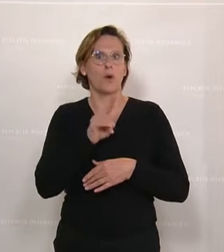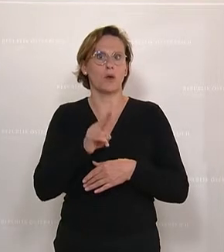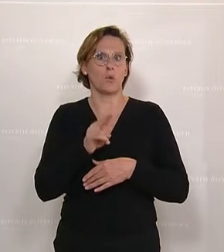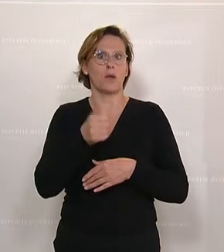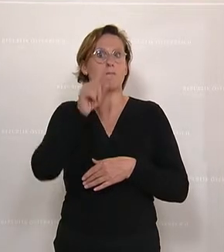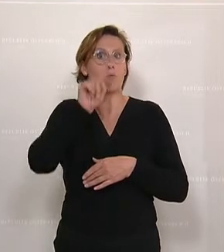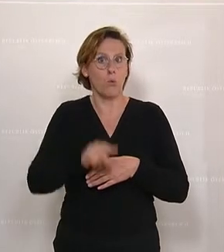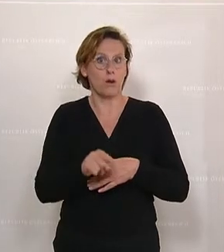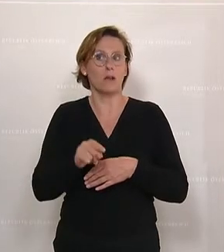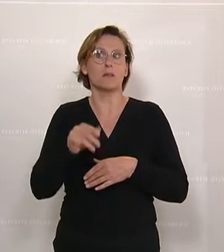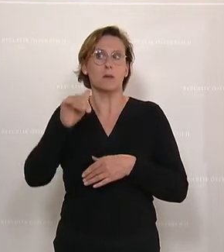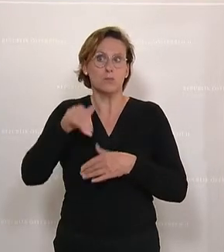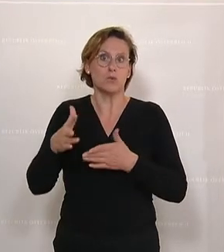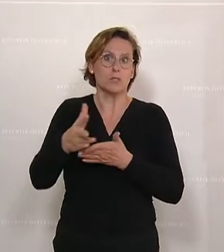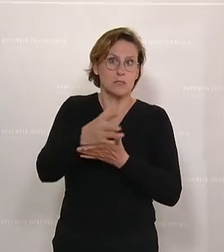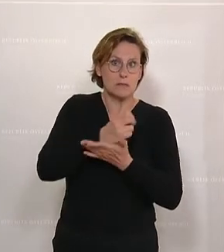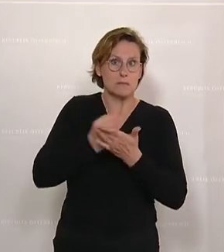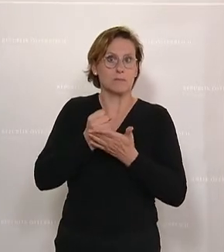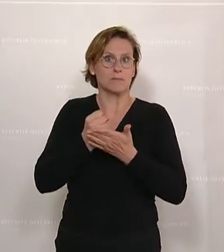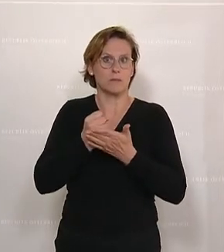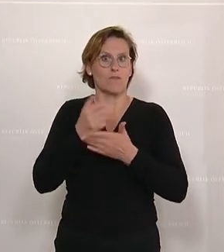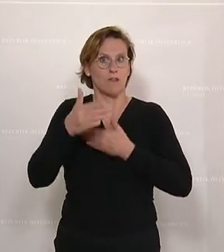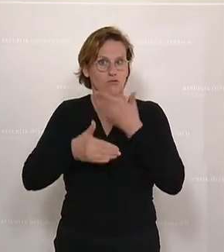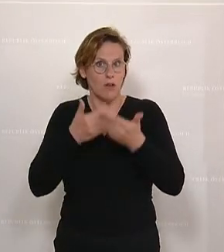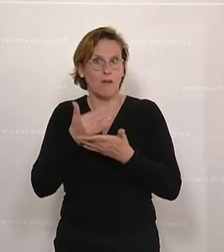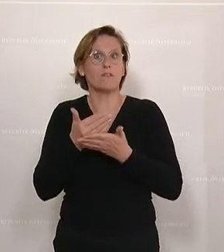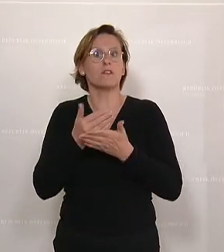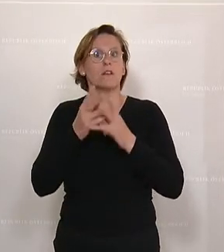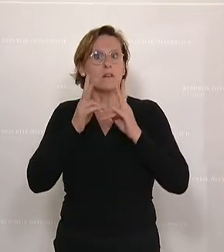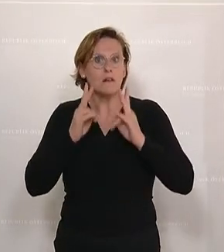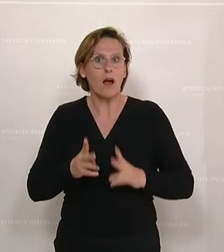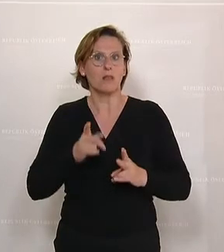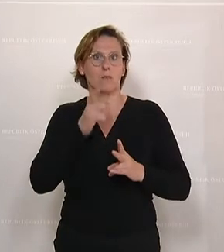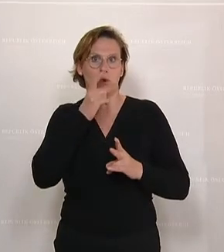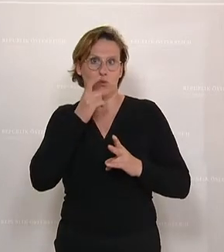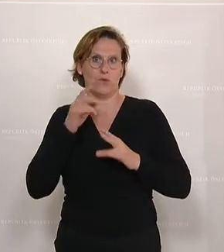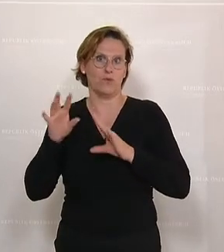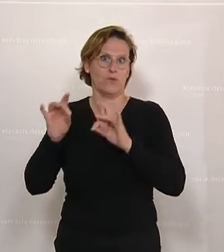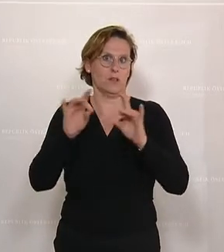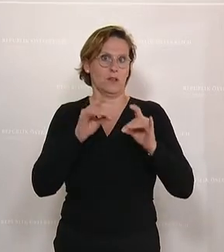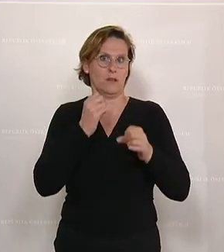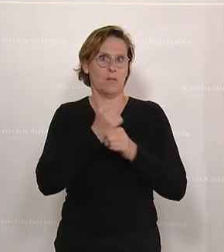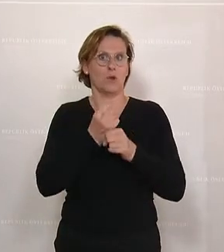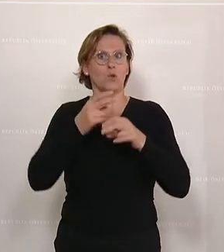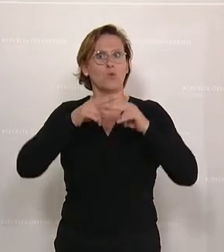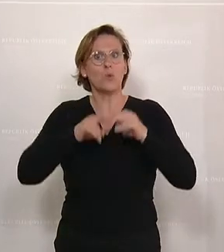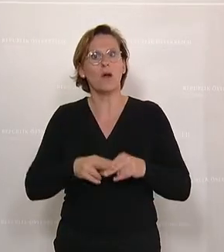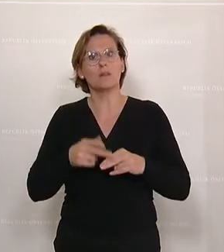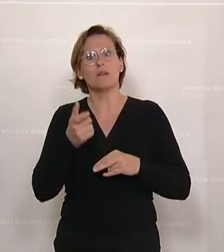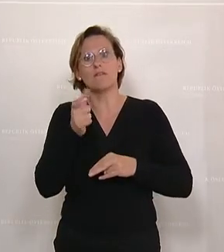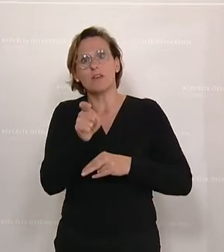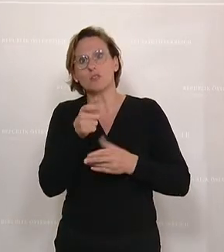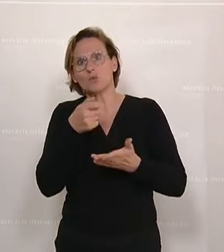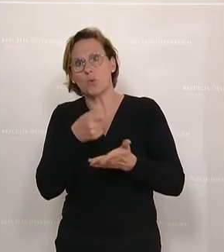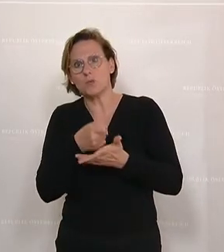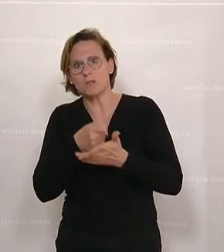verdienen muss, die man einmal erwirtschaften muss, um überhaupt den Beruf ausüben zu können. Dazu kommen noch die restlichen Fixkosten, die man hat.